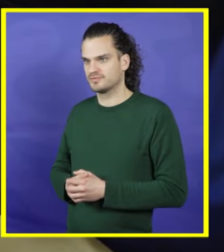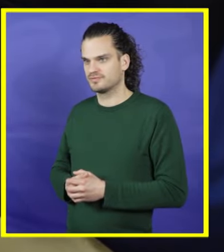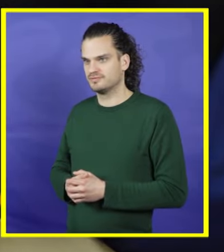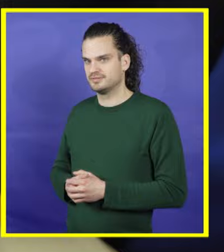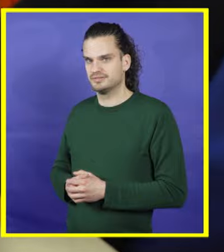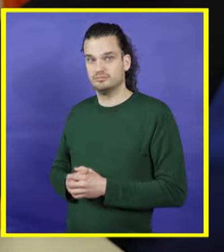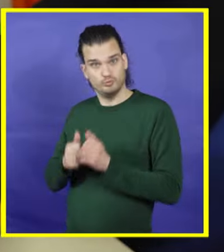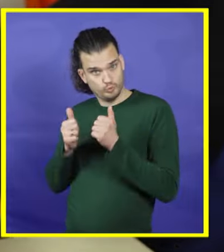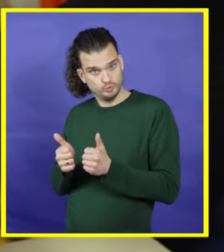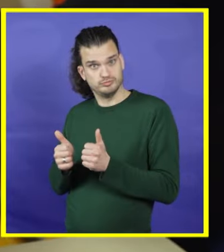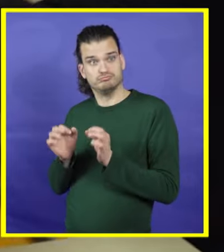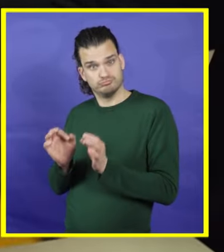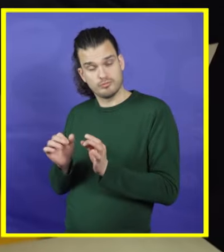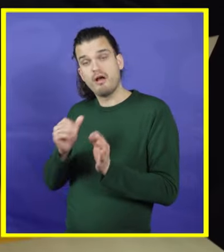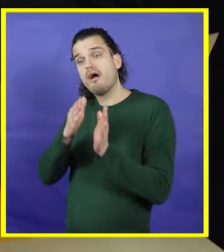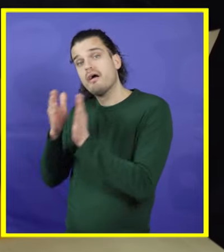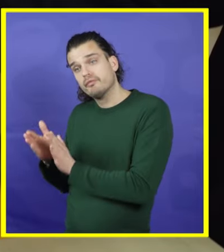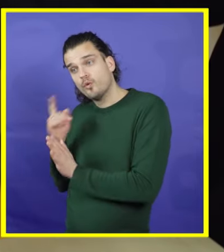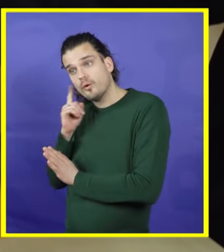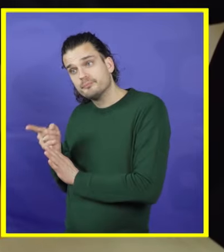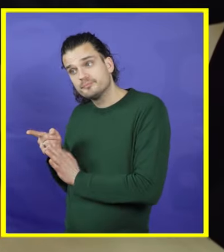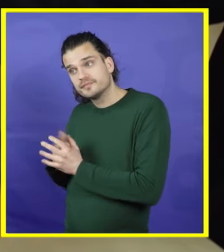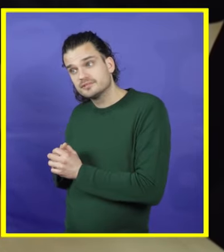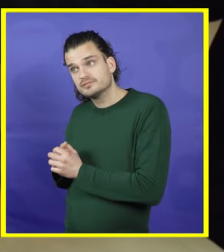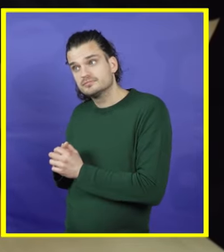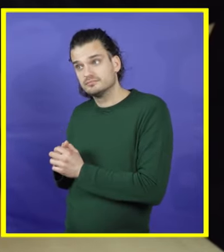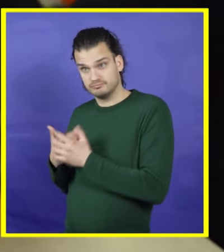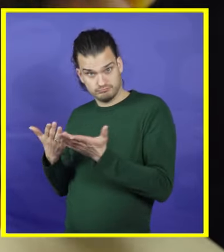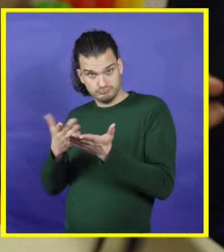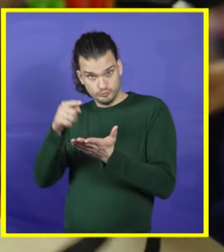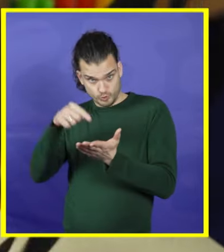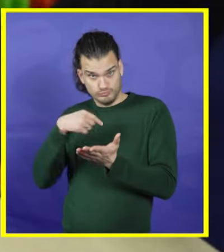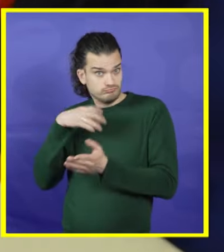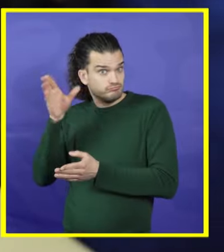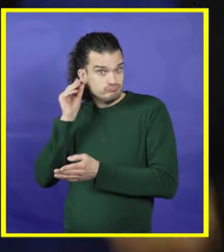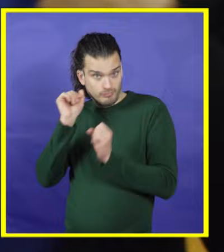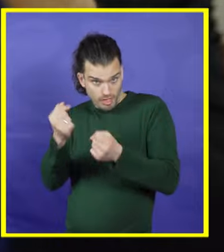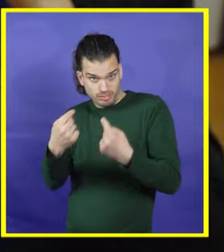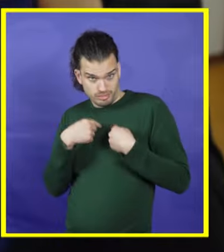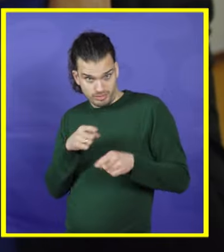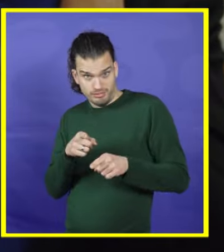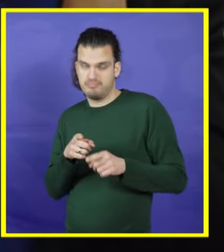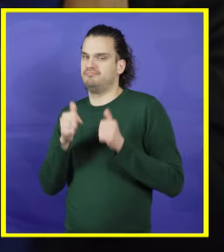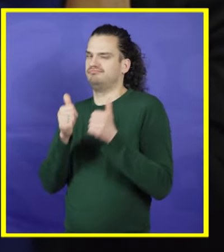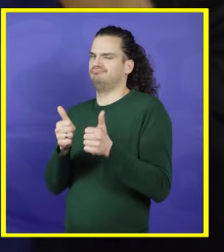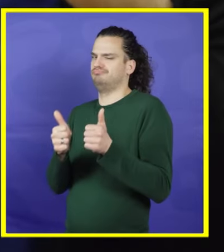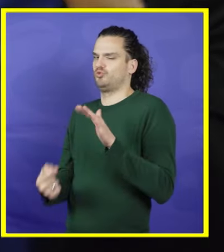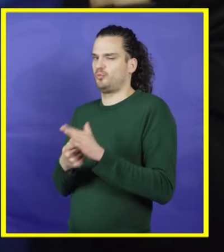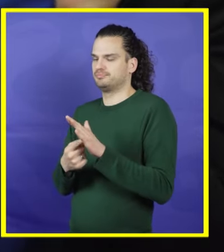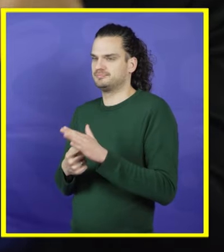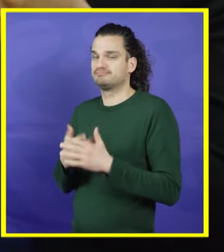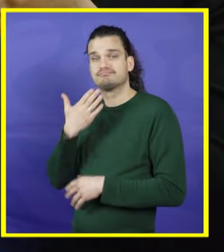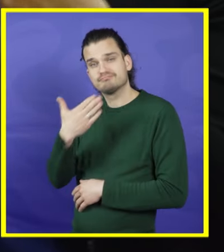Ja. En de andere kant. Ja. Kun je mij goed horen? Ja.